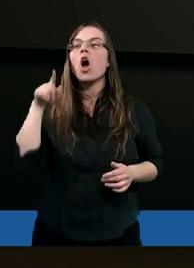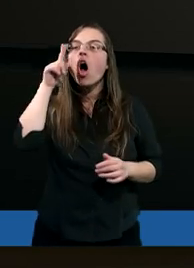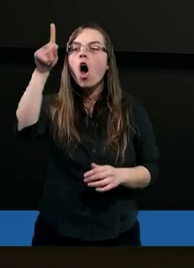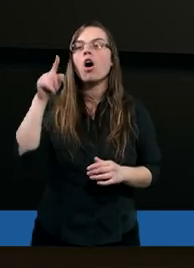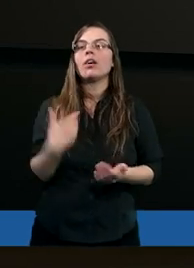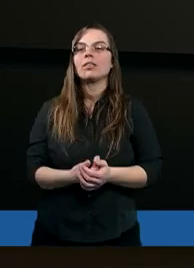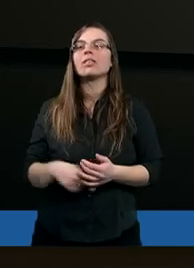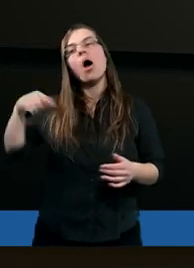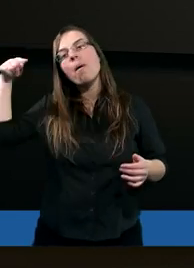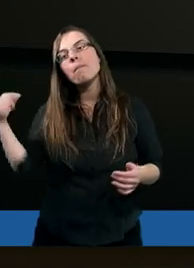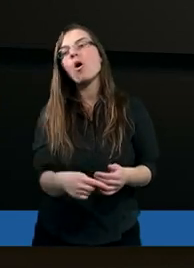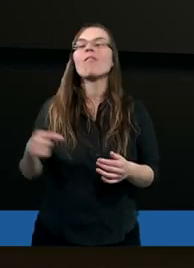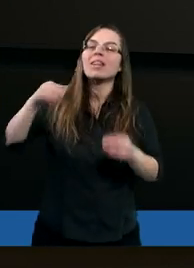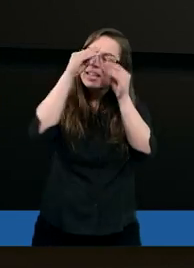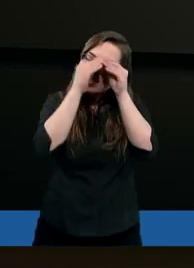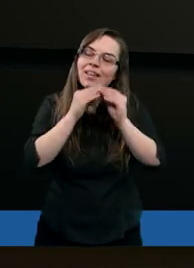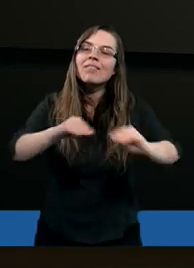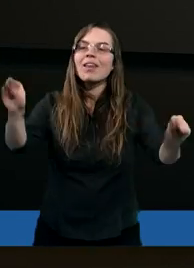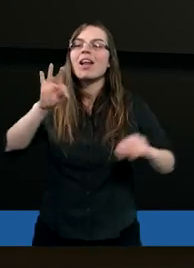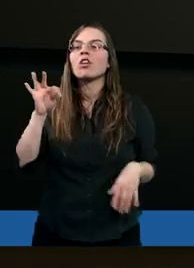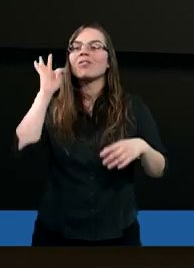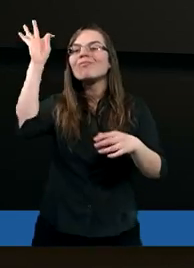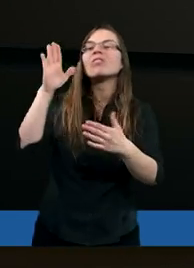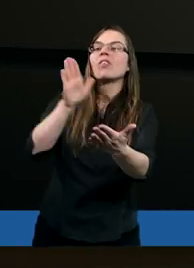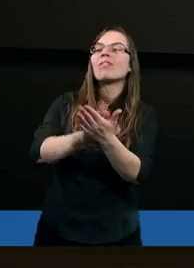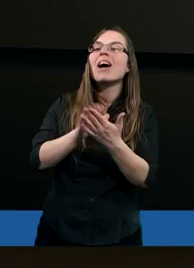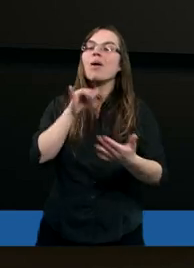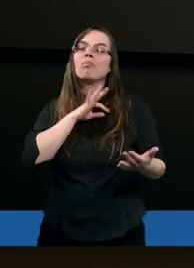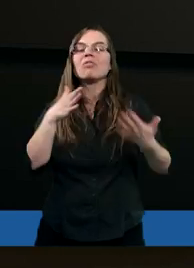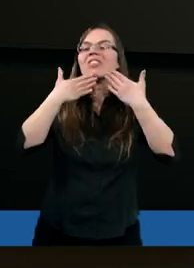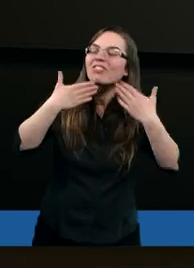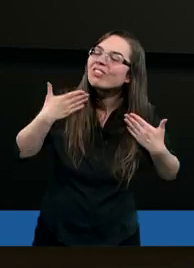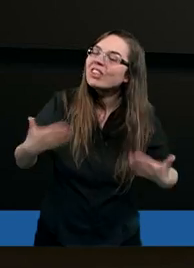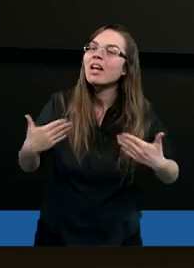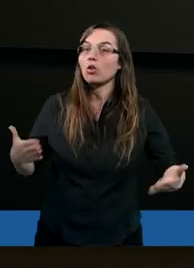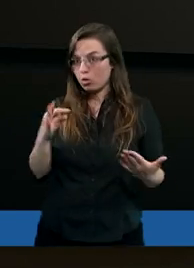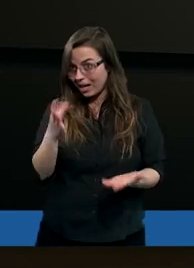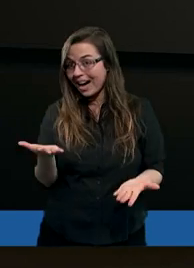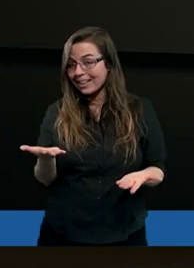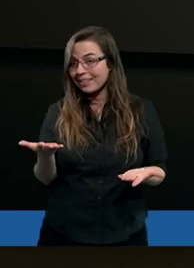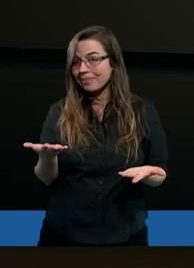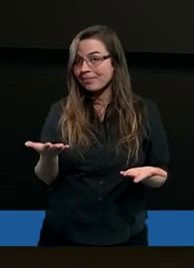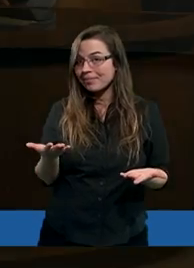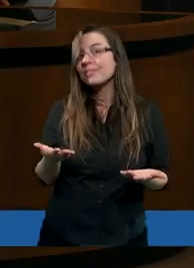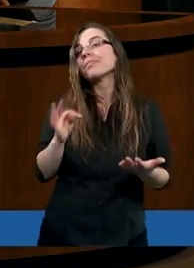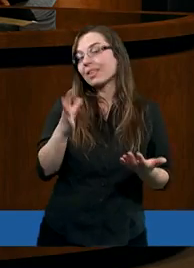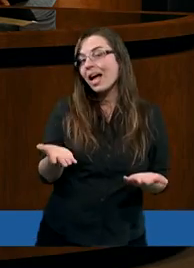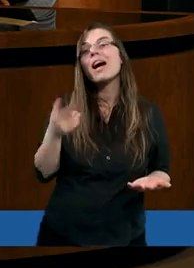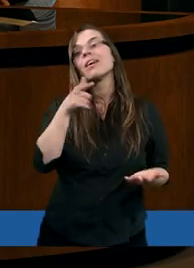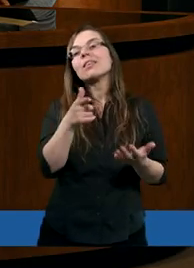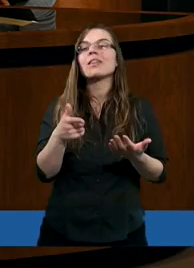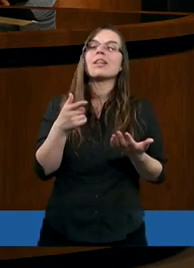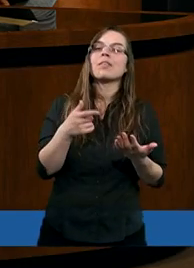On powinien zwiastować moją chwałę z wdzięczności. Tak? Ta